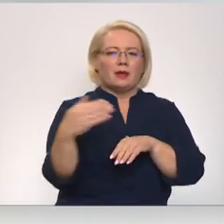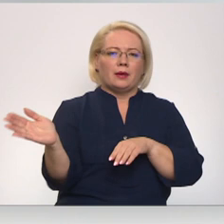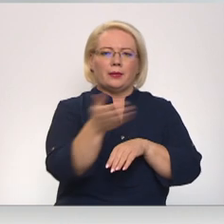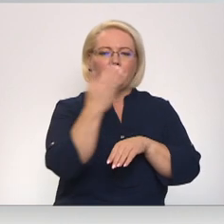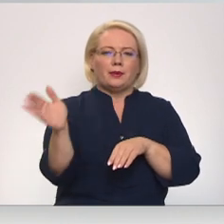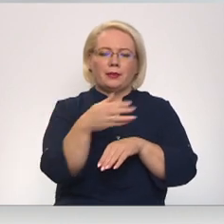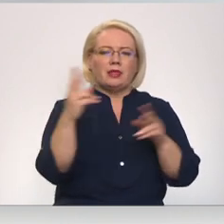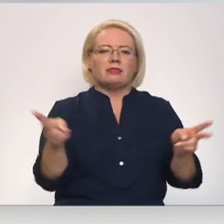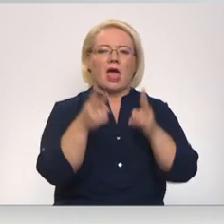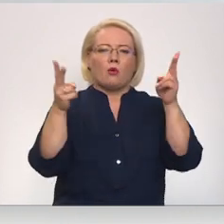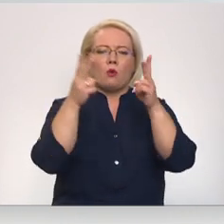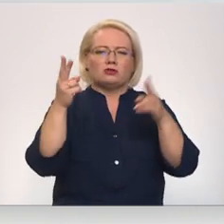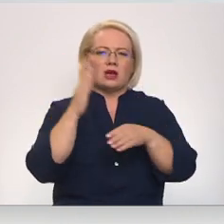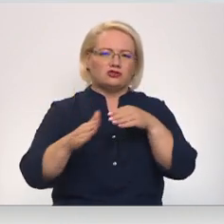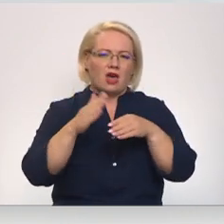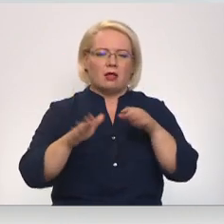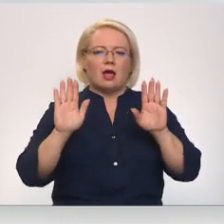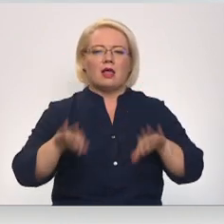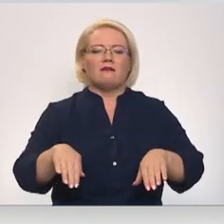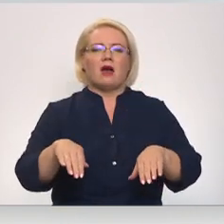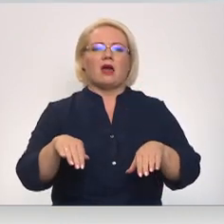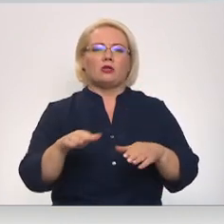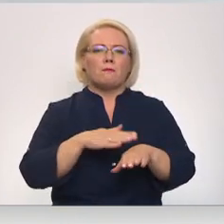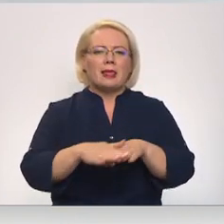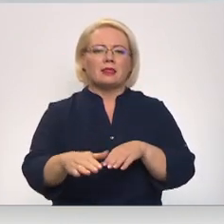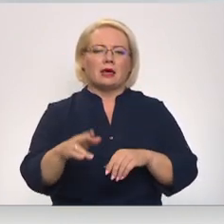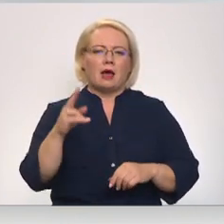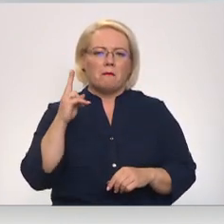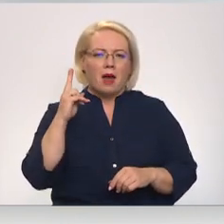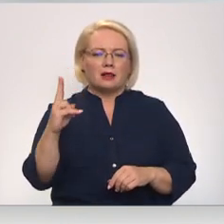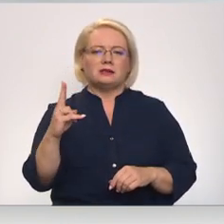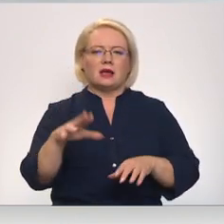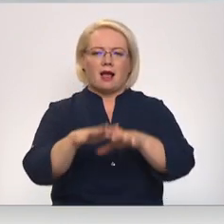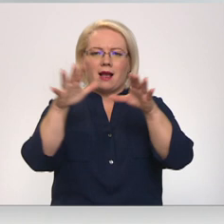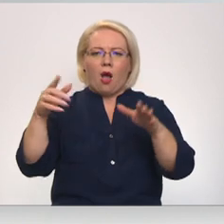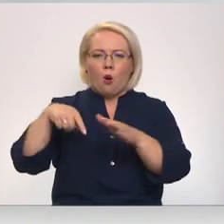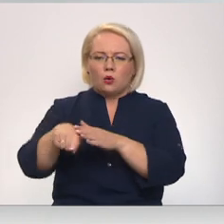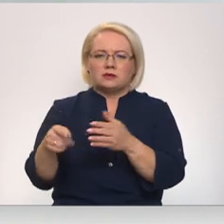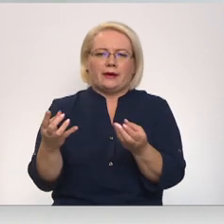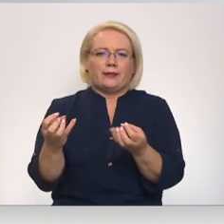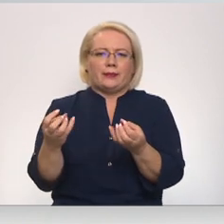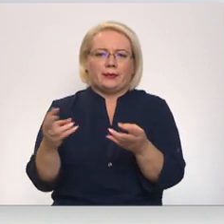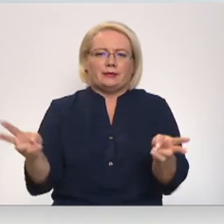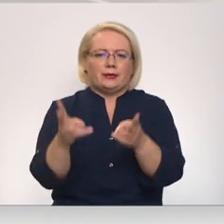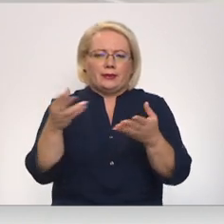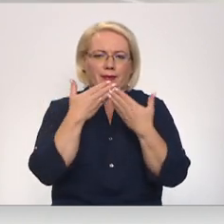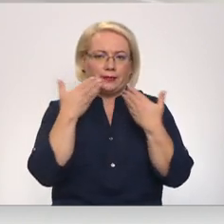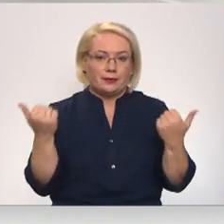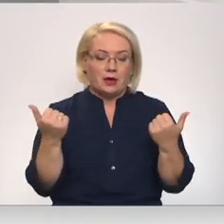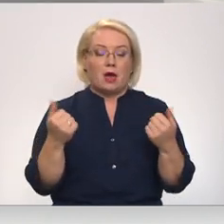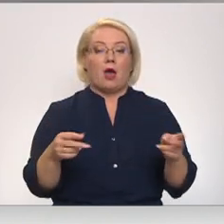degošā šķelda, lai varētu pilnībā pārliecināties, ka kaudzēvers nenotiek degšana.